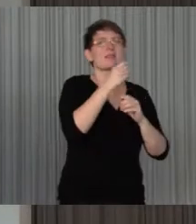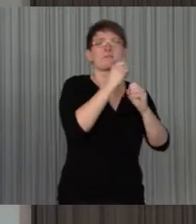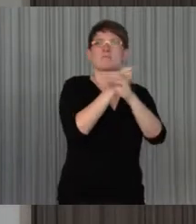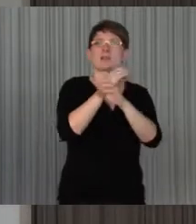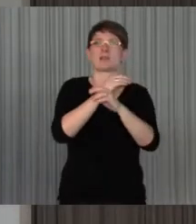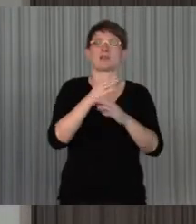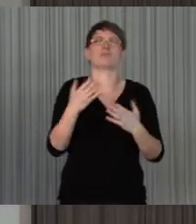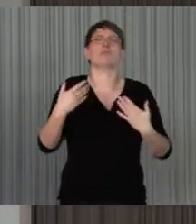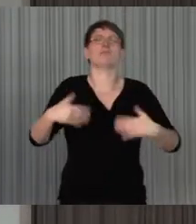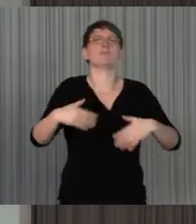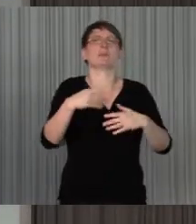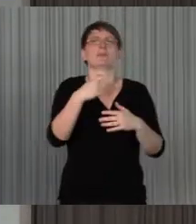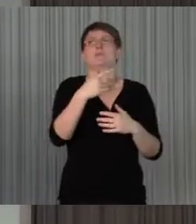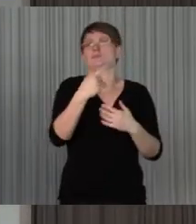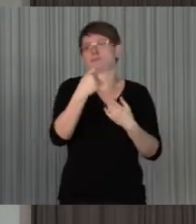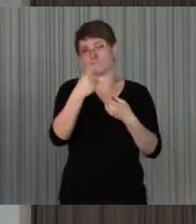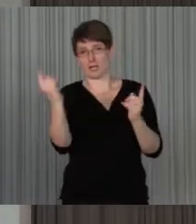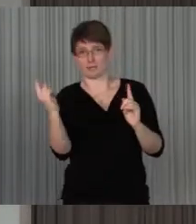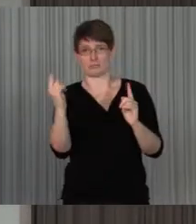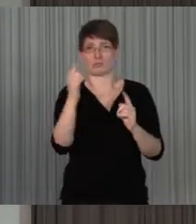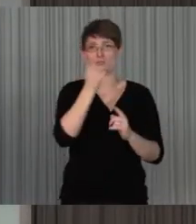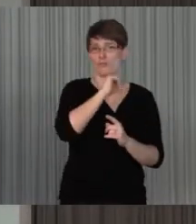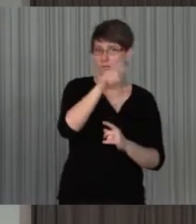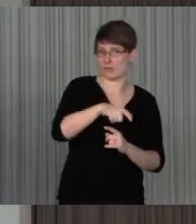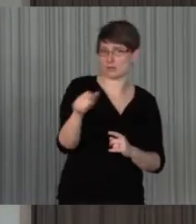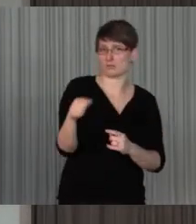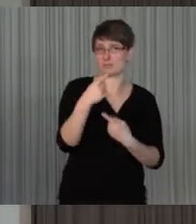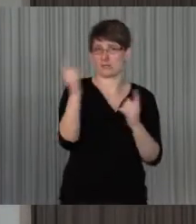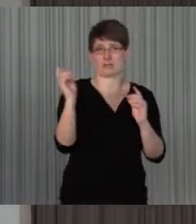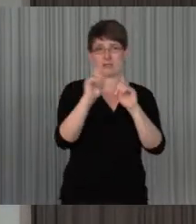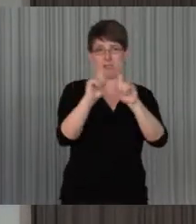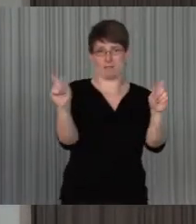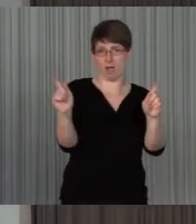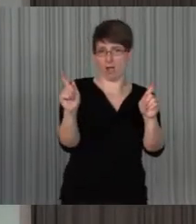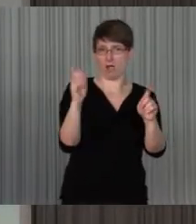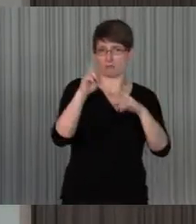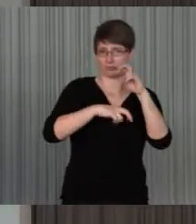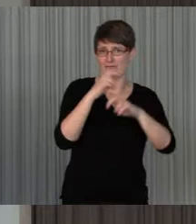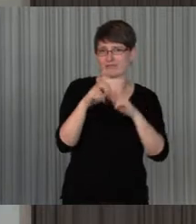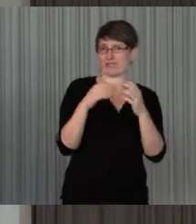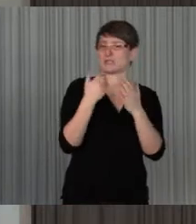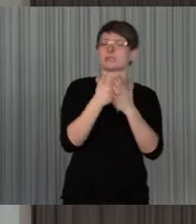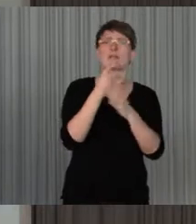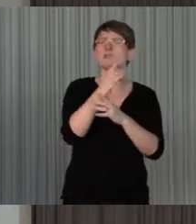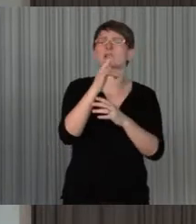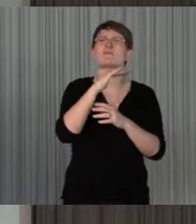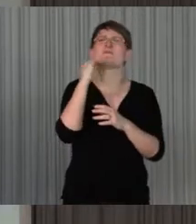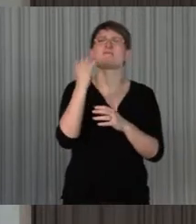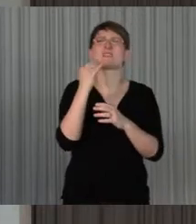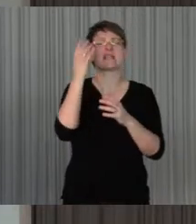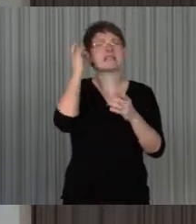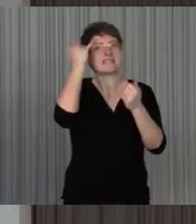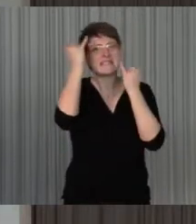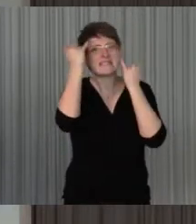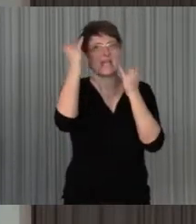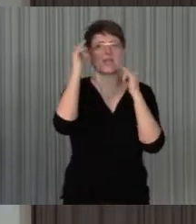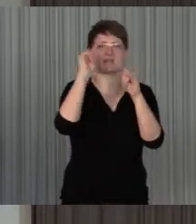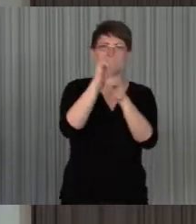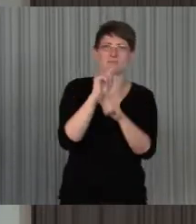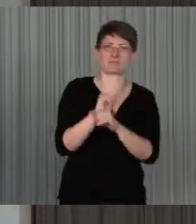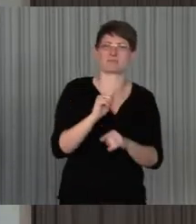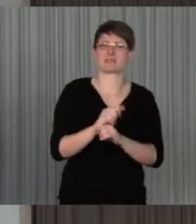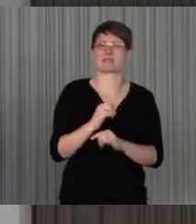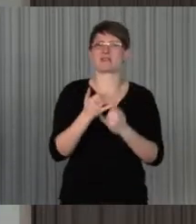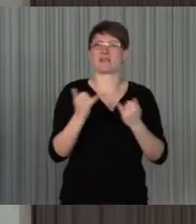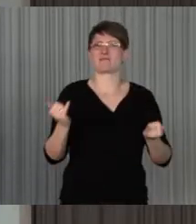herstellt, auch Sie, auch Ihre Jugendlichen, die sich da mit dem Thema beschäftigen, finden natürlich ganz viele Anliegungen, quasi